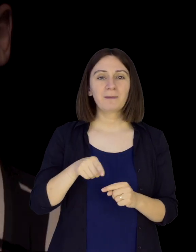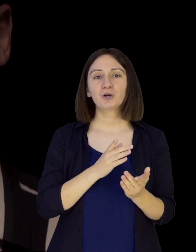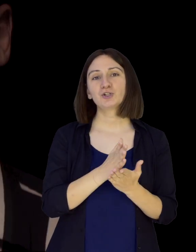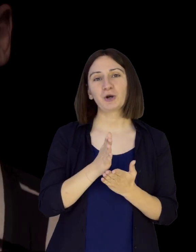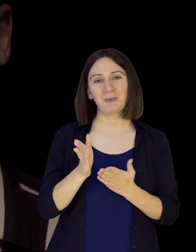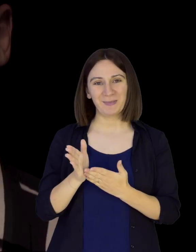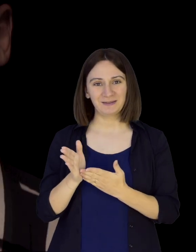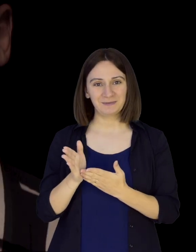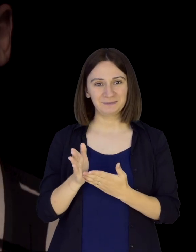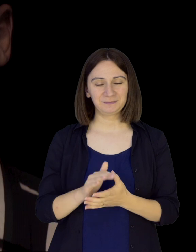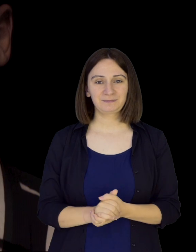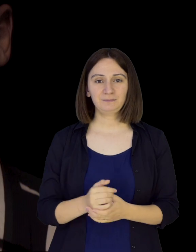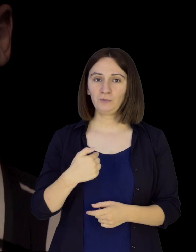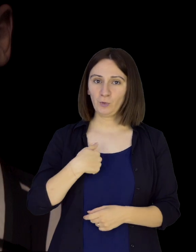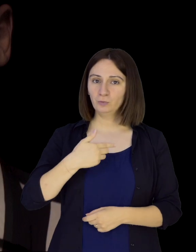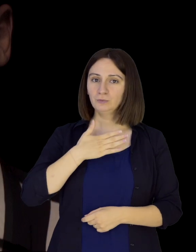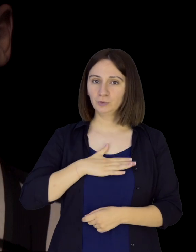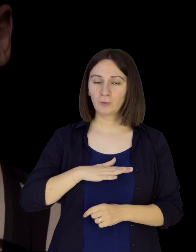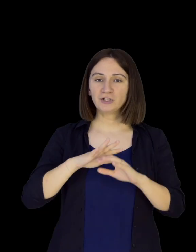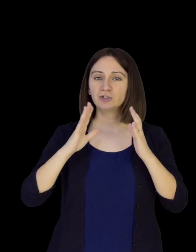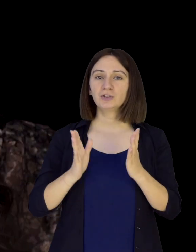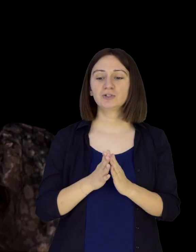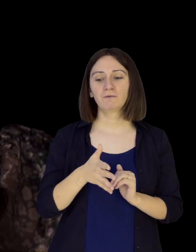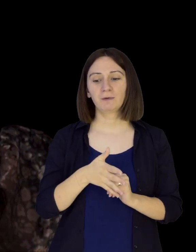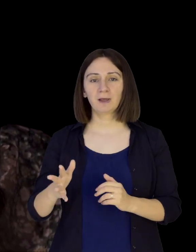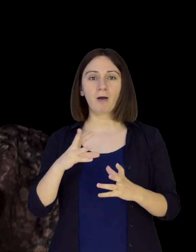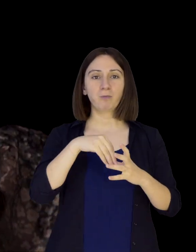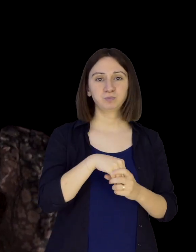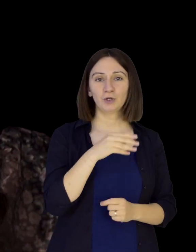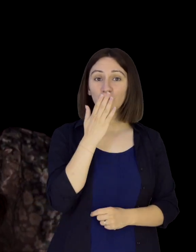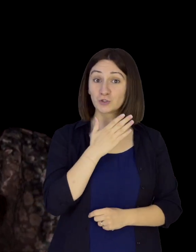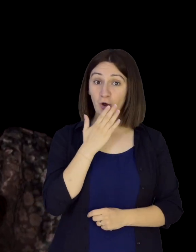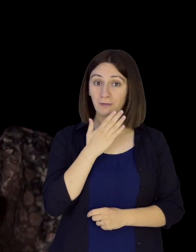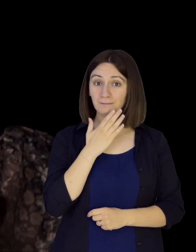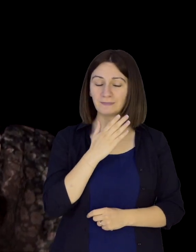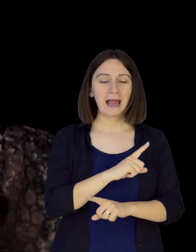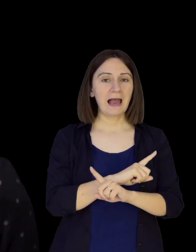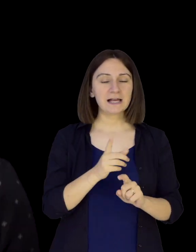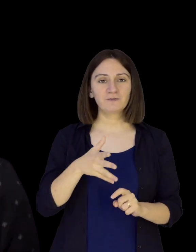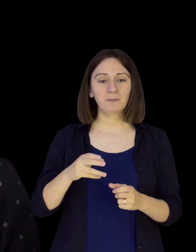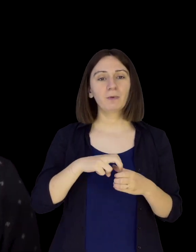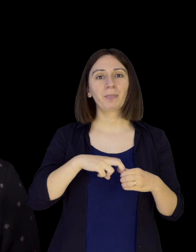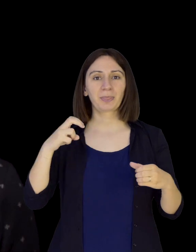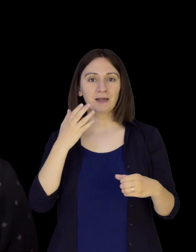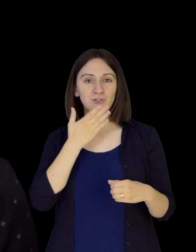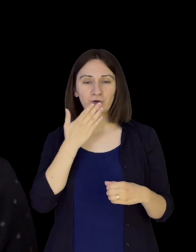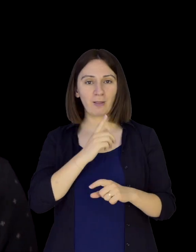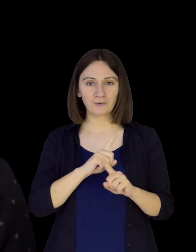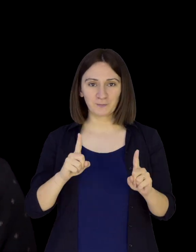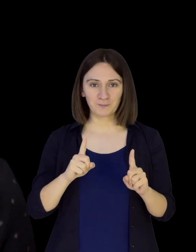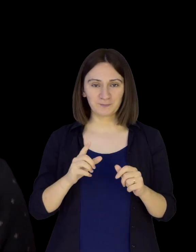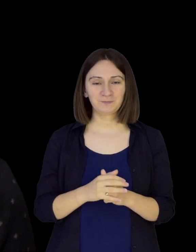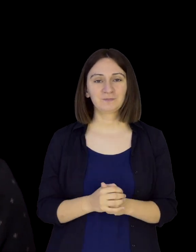plotësuar nevojat e tyre përshërbime shoqërore. Dua që të gjithë fëmijë të përfëshje në shkollë. Dua që asë një